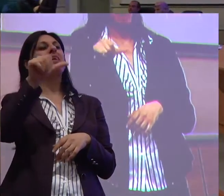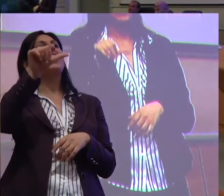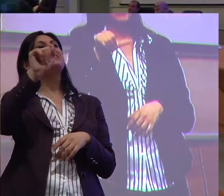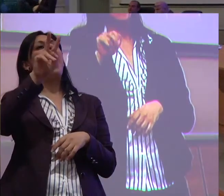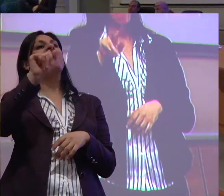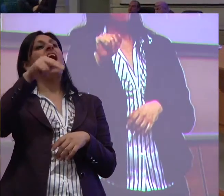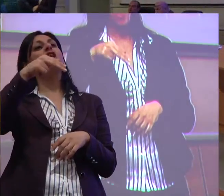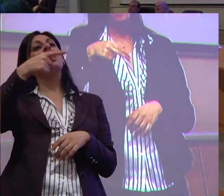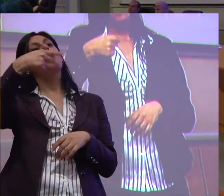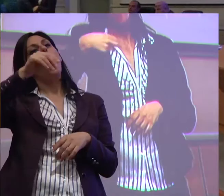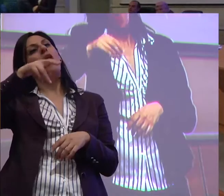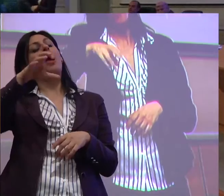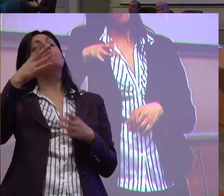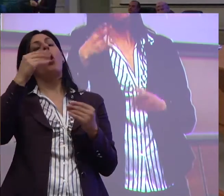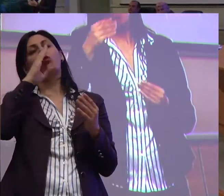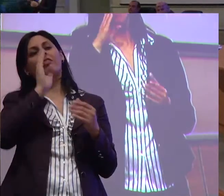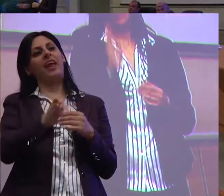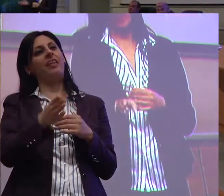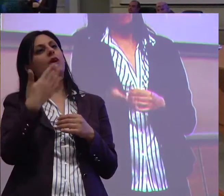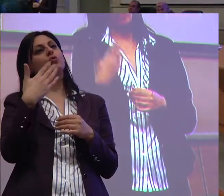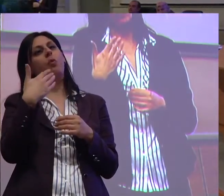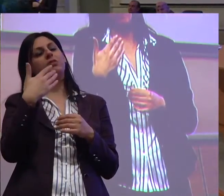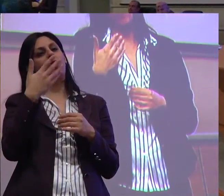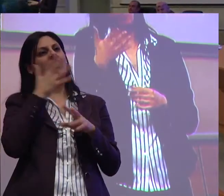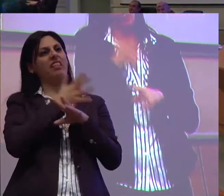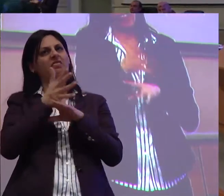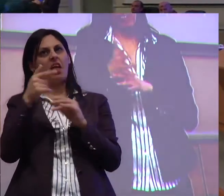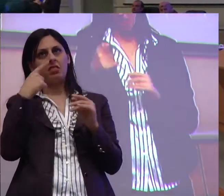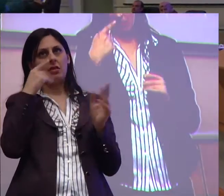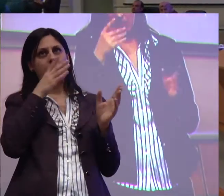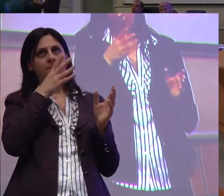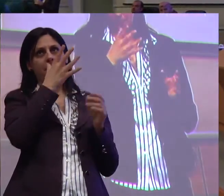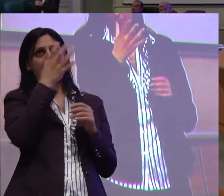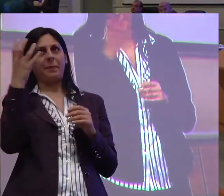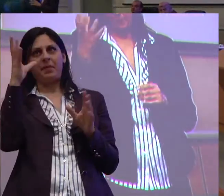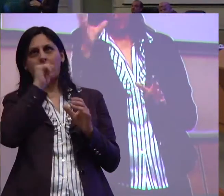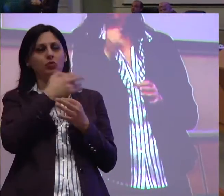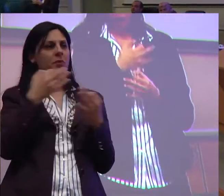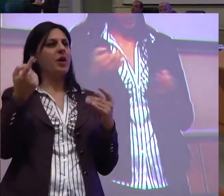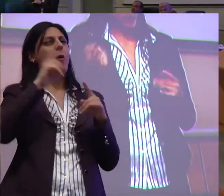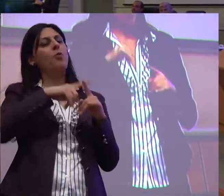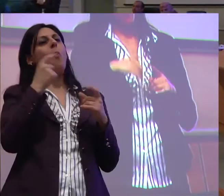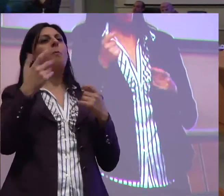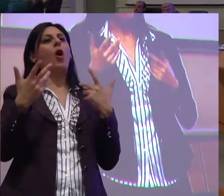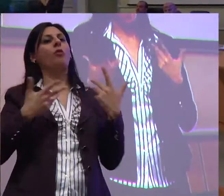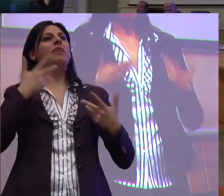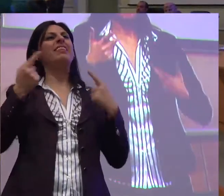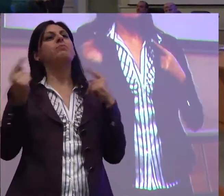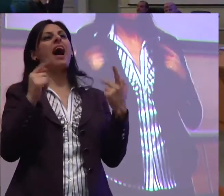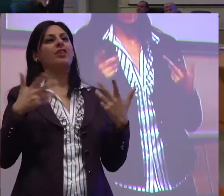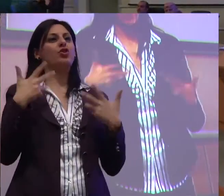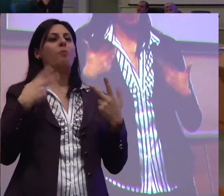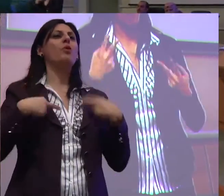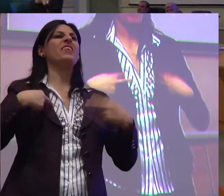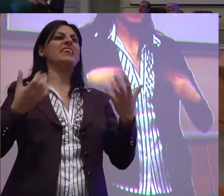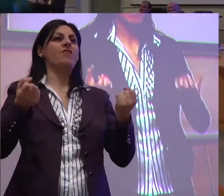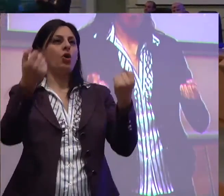molto diretta, ha focalizzato subito gli interventi e ha anche, diciamo così, ravvivato il dibattito che